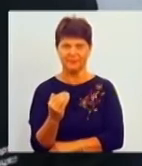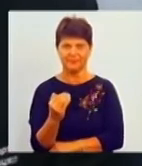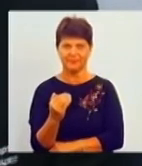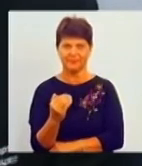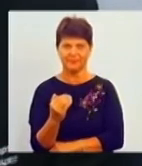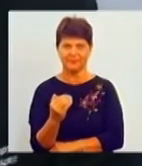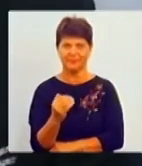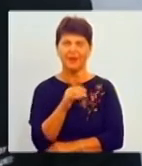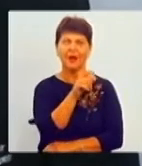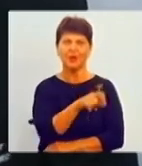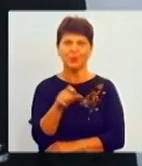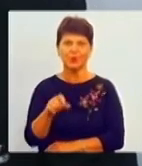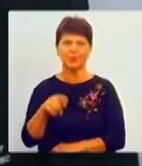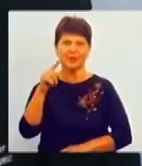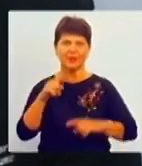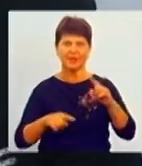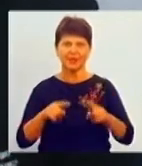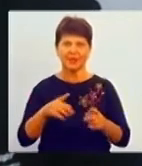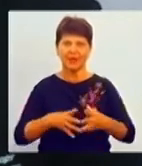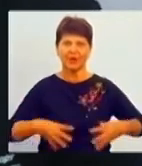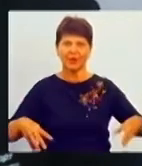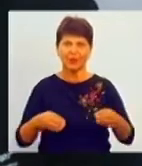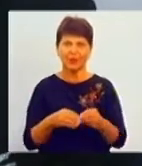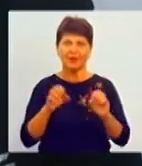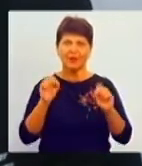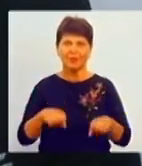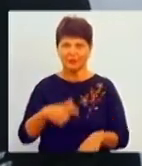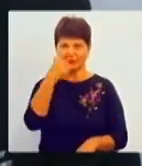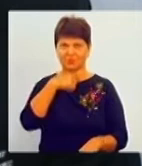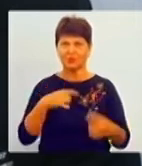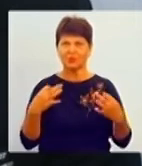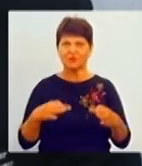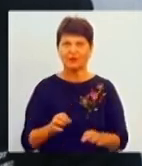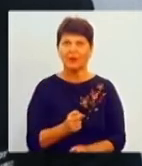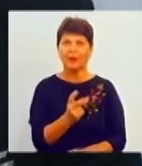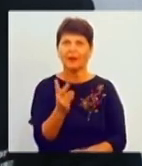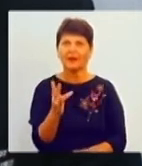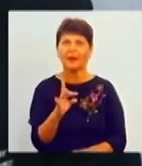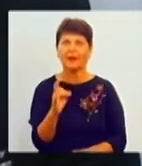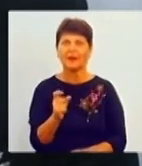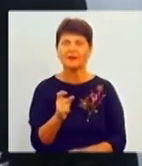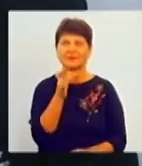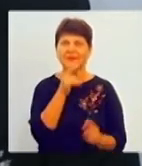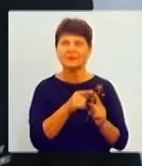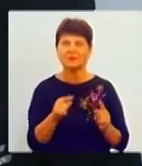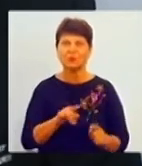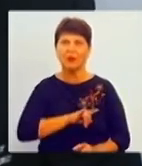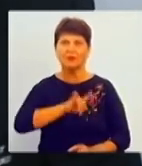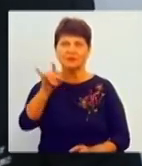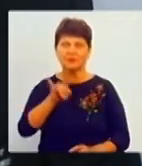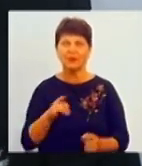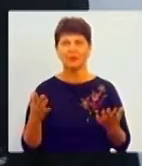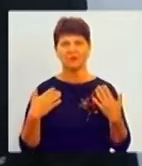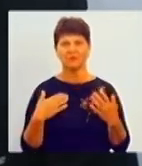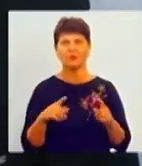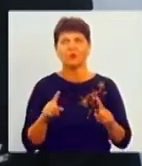Люди, деякі родини змогли собі дозволити кілька разів на сезон злітати на відпочинок. Чому? Тому що